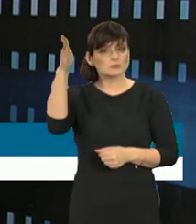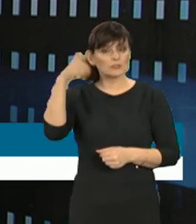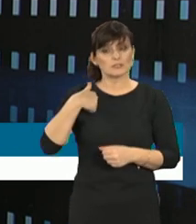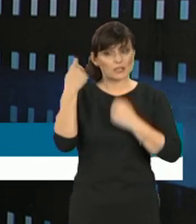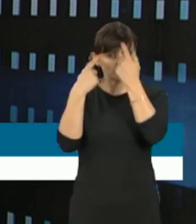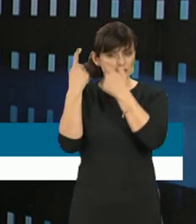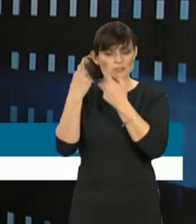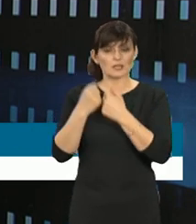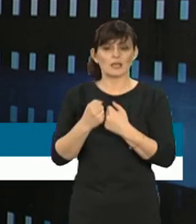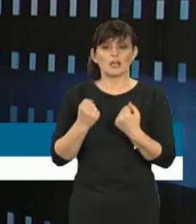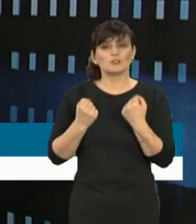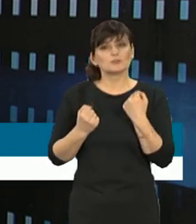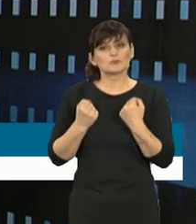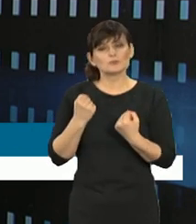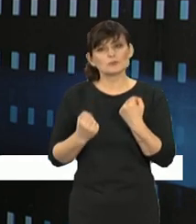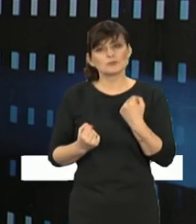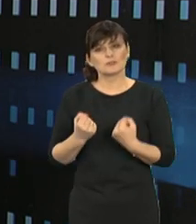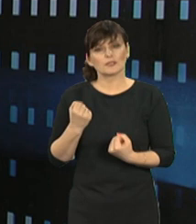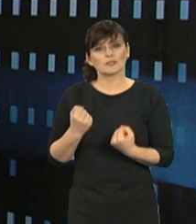że trudniej jest